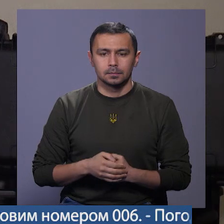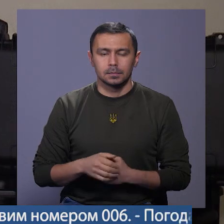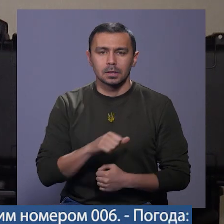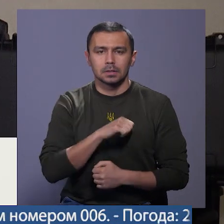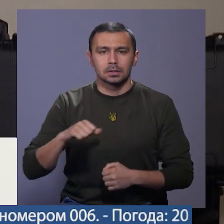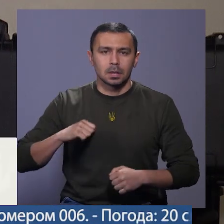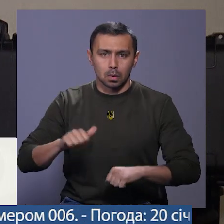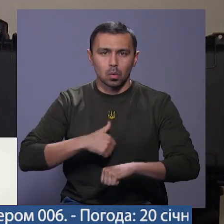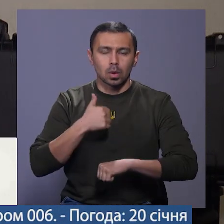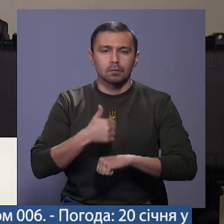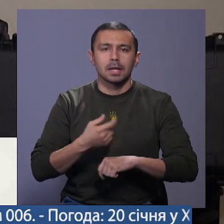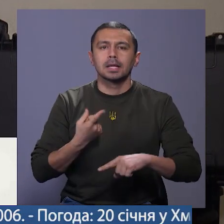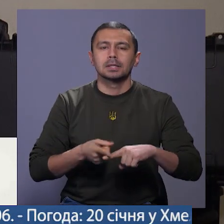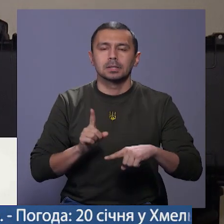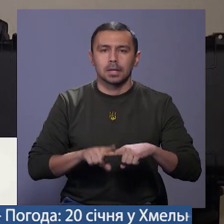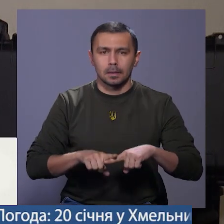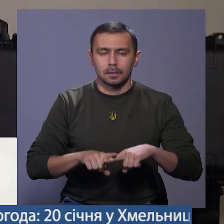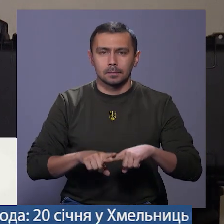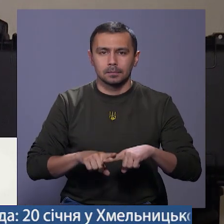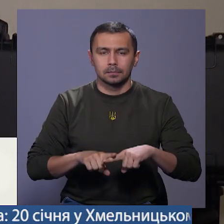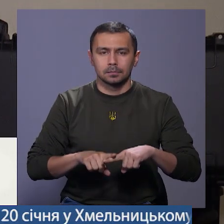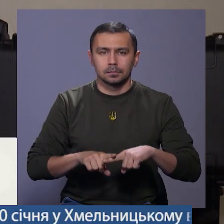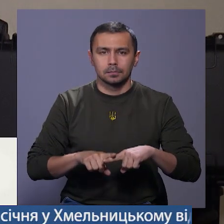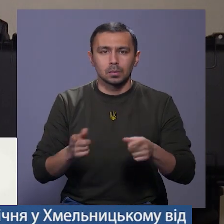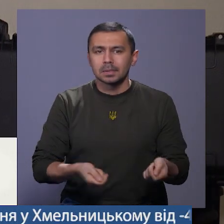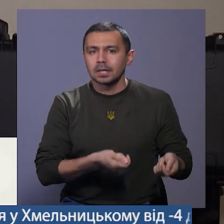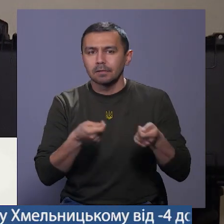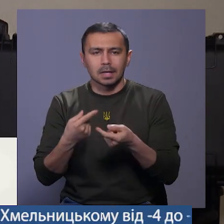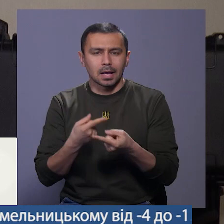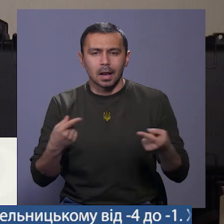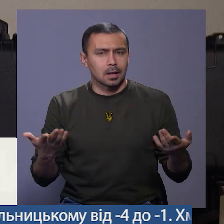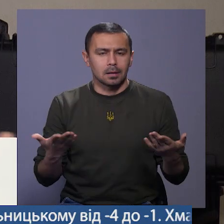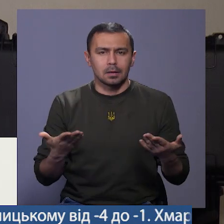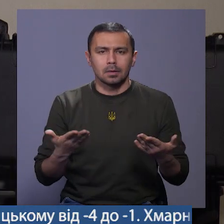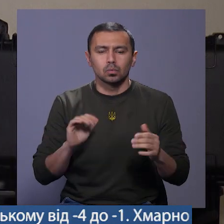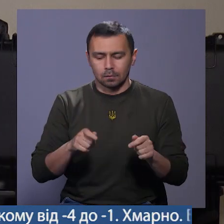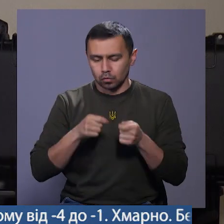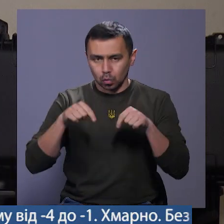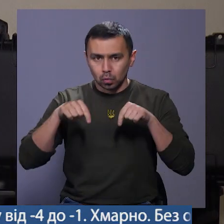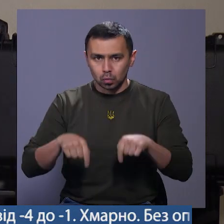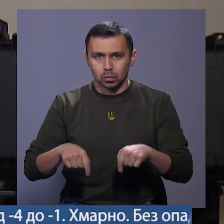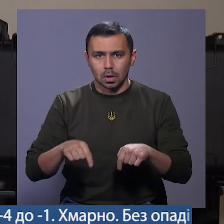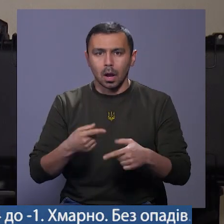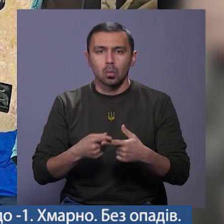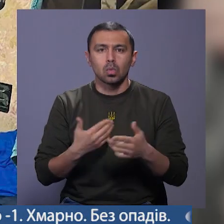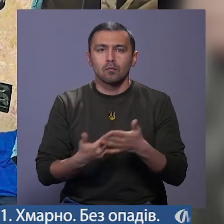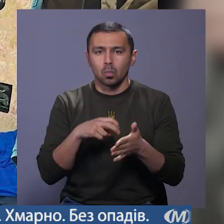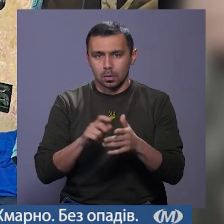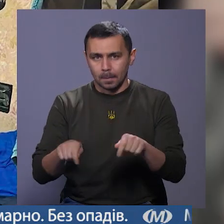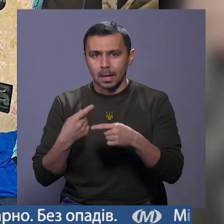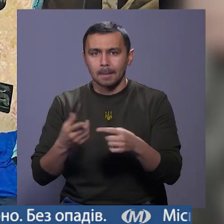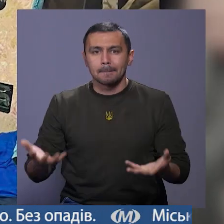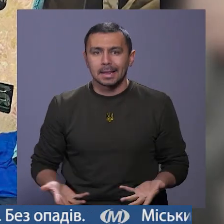Найголовніше це не, скажімо так, аби завести якусь передачу, тому що її можна вручити тут або банально новою поштою передати. Це